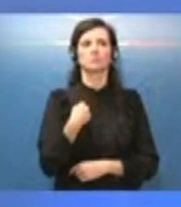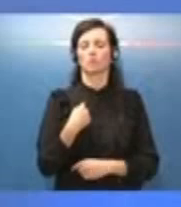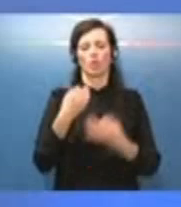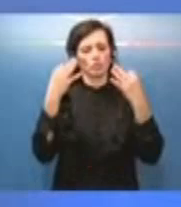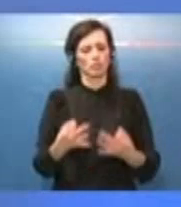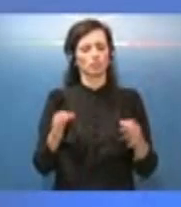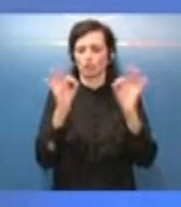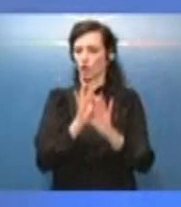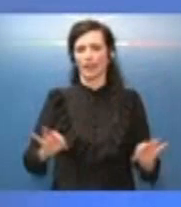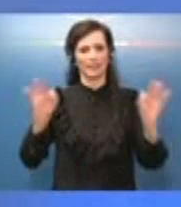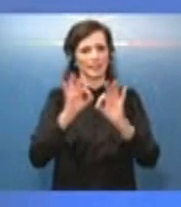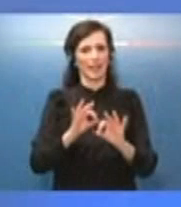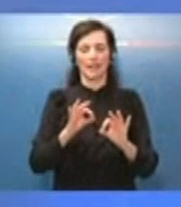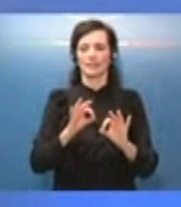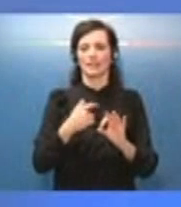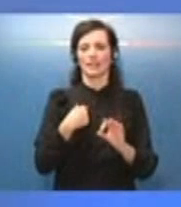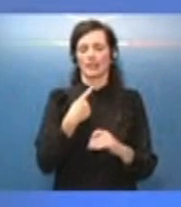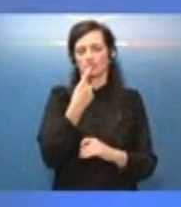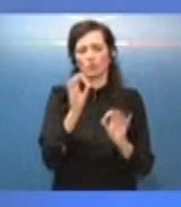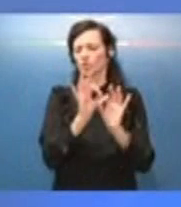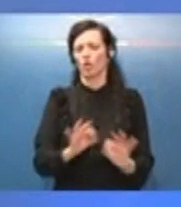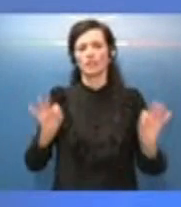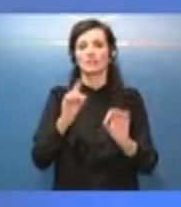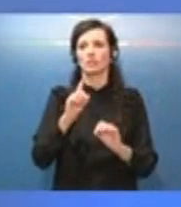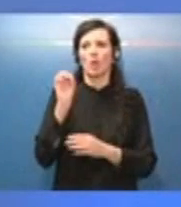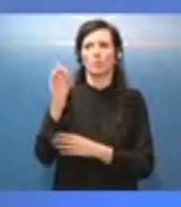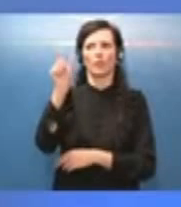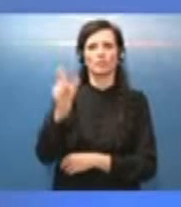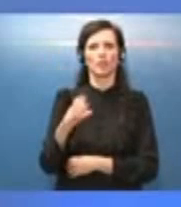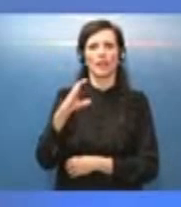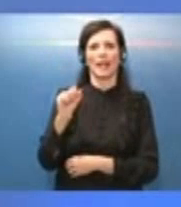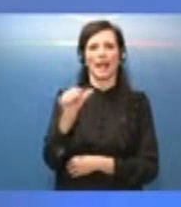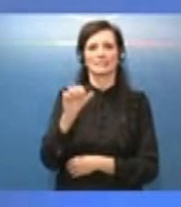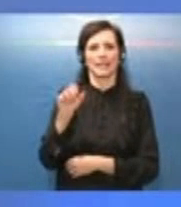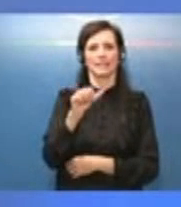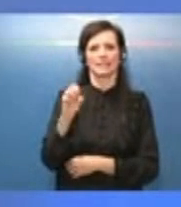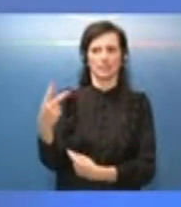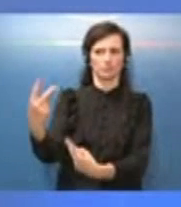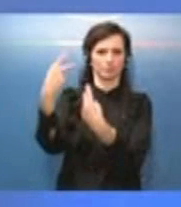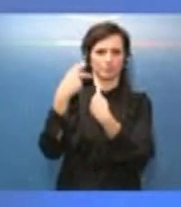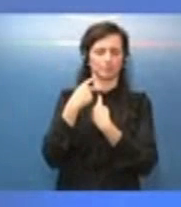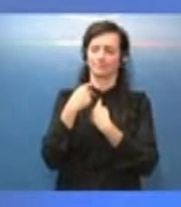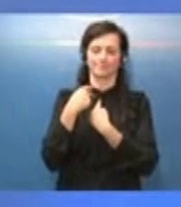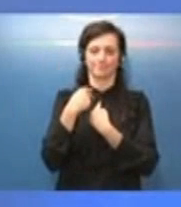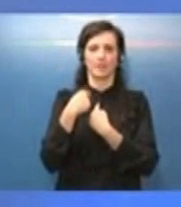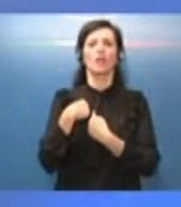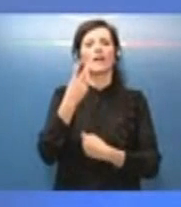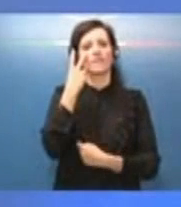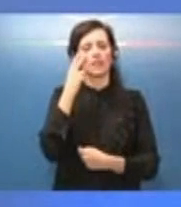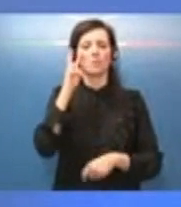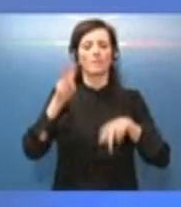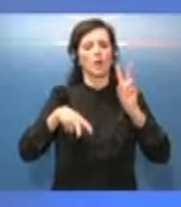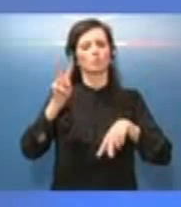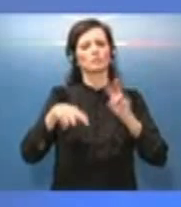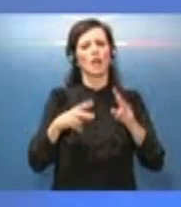della scadenza dello stato d'emergenza, altrimenti il professor Cassese mi sgrida. Quindi valuteremo la situazione